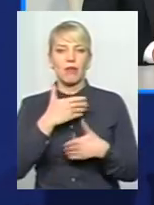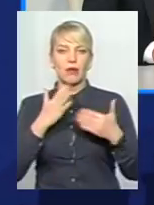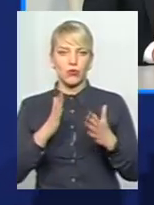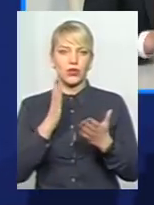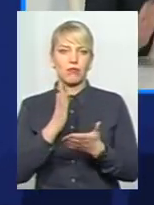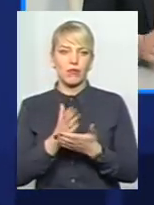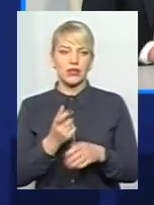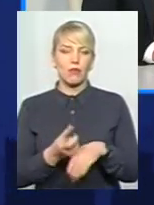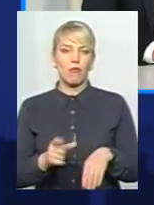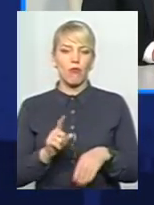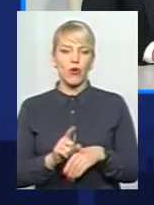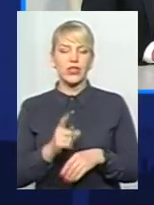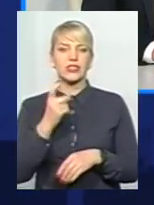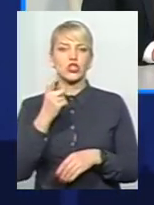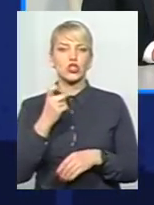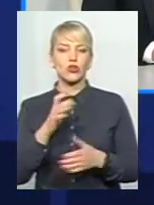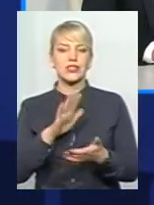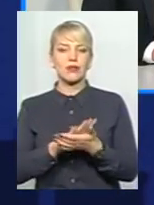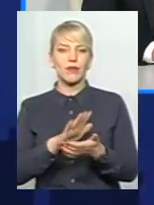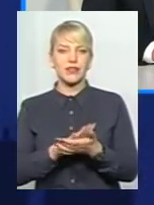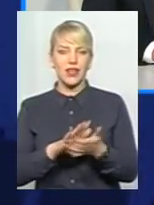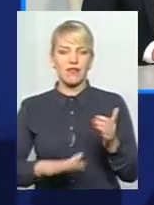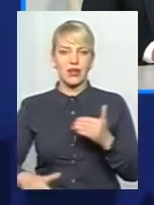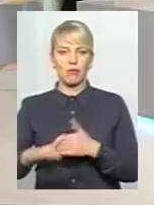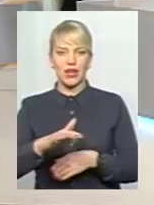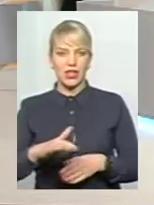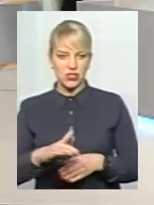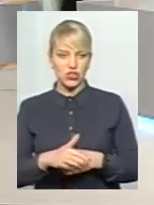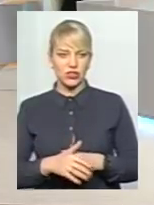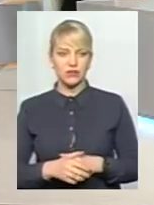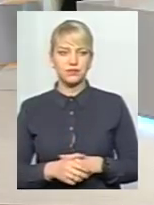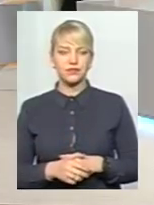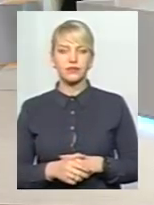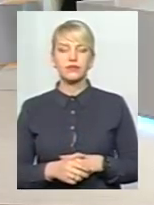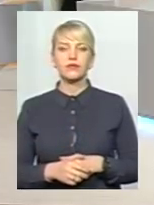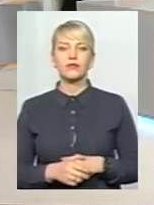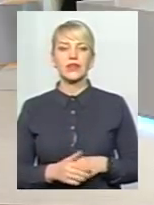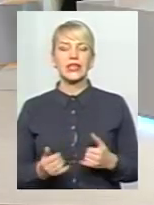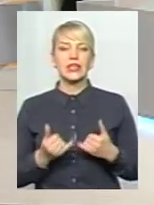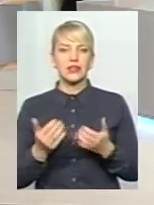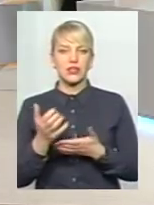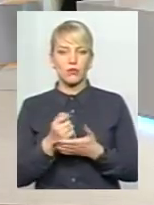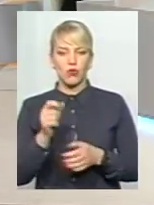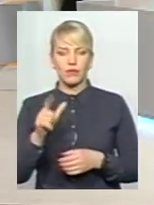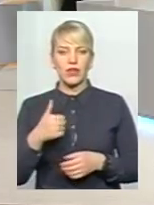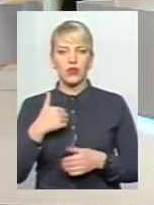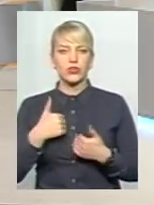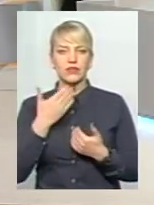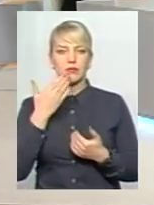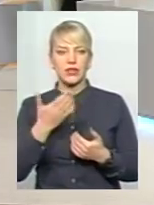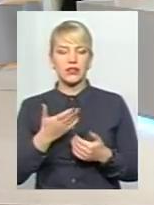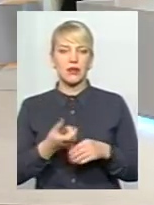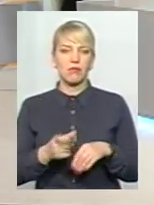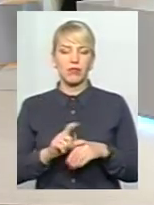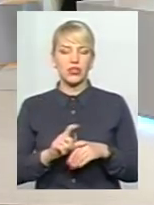сміттєвих майданчиків, де будуть збирати контейнери для збору під пляшки. Розуміло. Пане Костянтине, прошу вас. Я хотів спитати про стратегію більш точково.